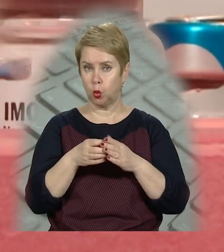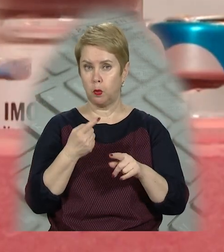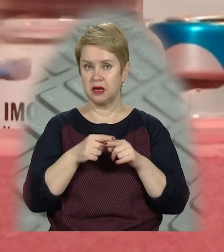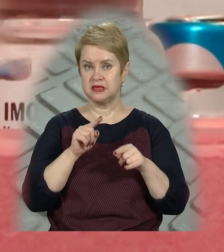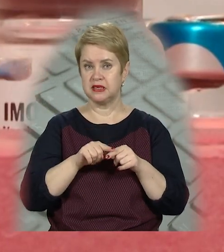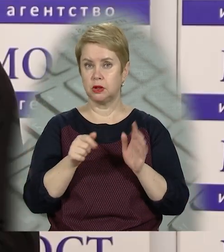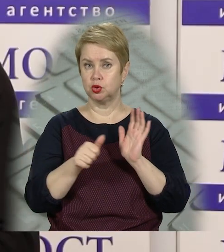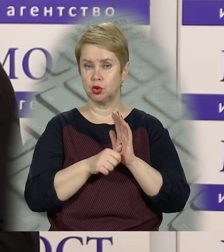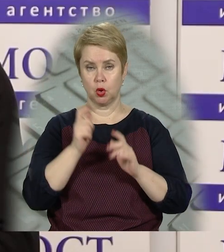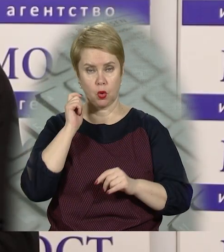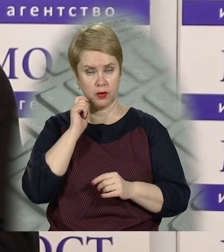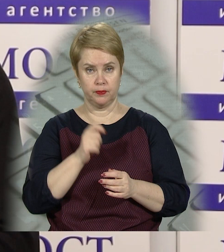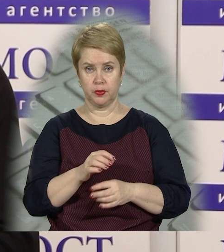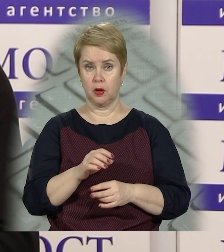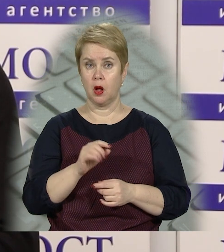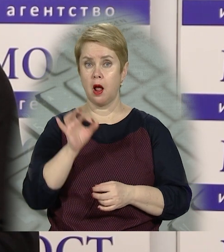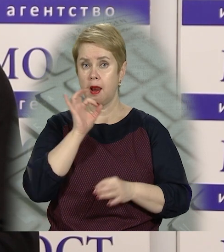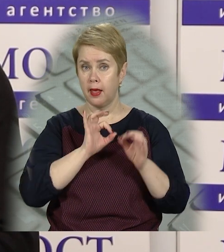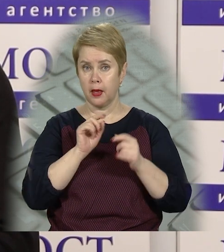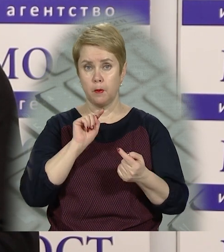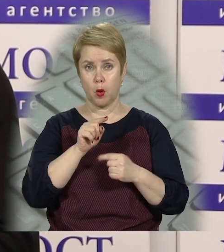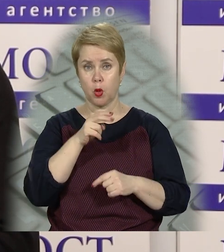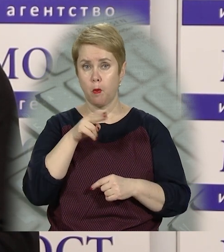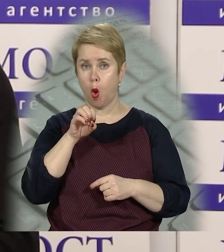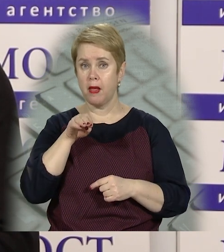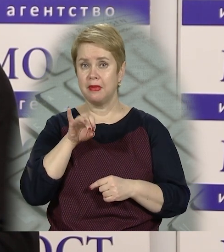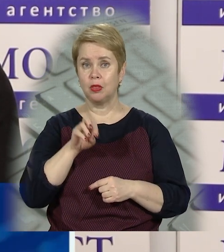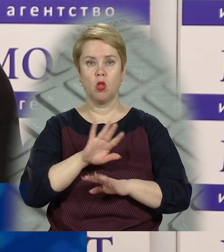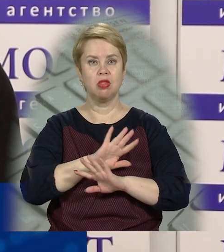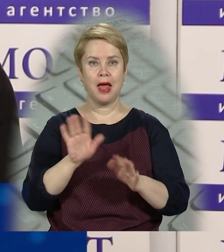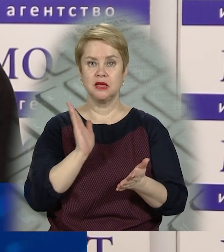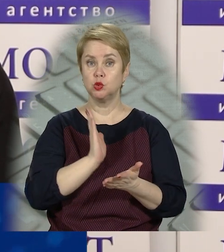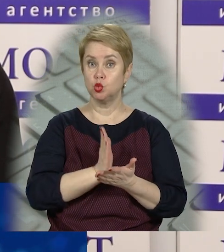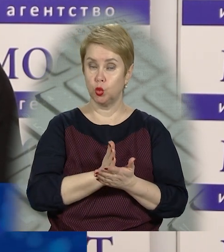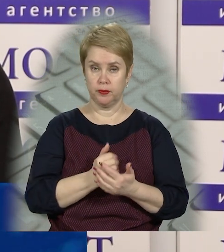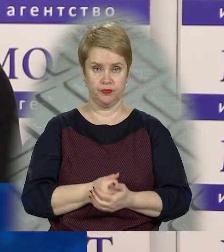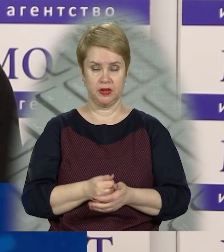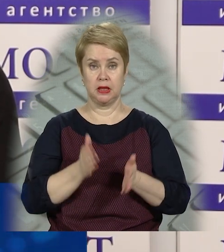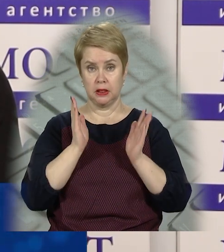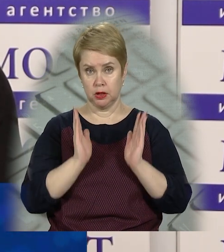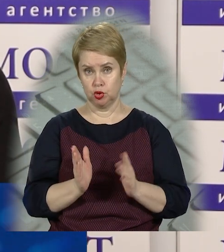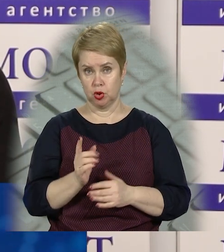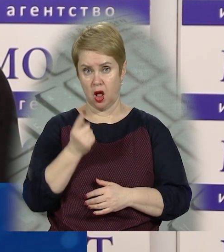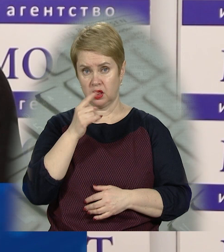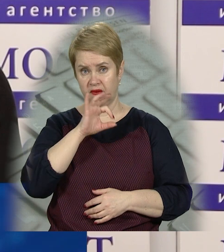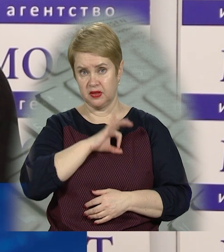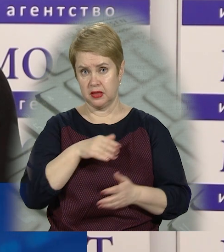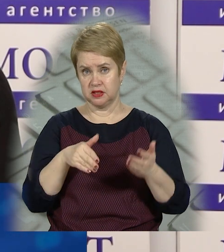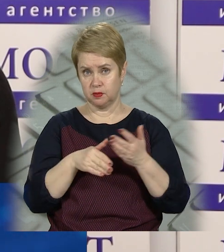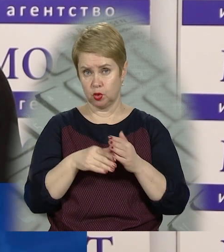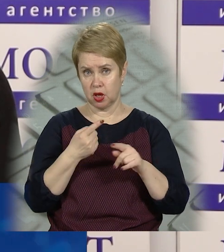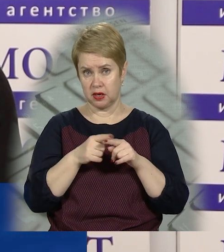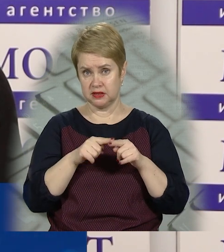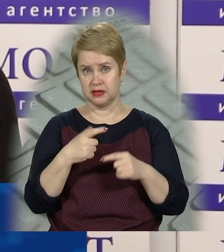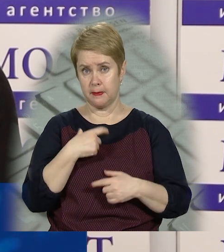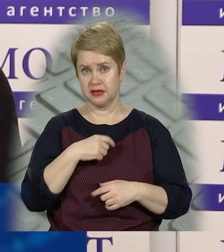діти до 6 років. Ліків проти поліоміеліту не існує. Лише один ефективний спосіб, який